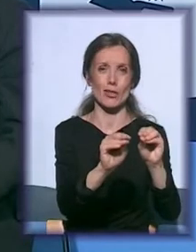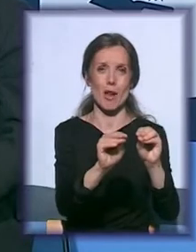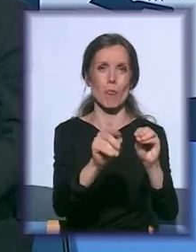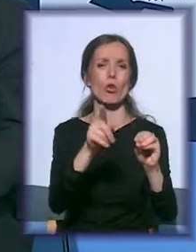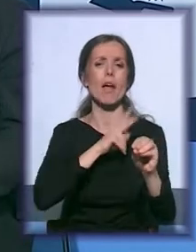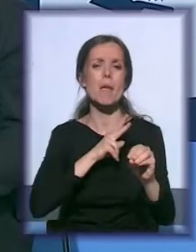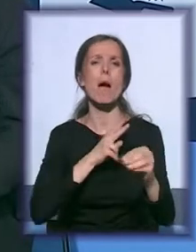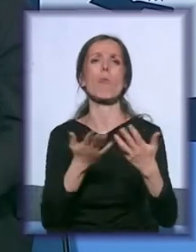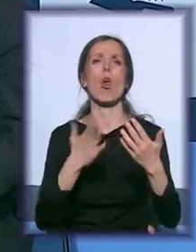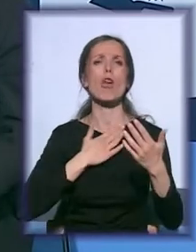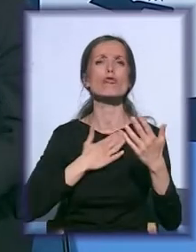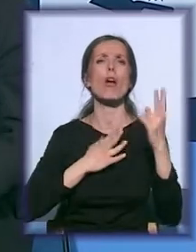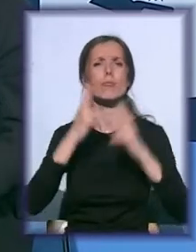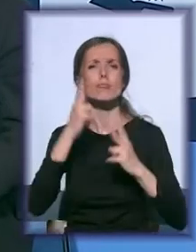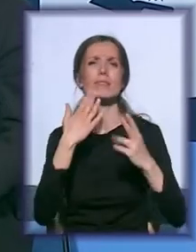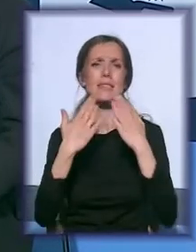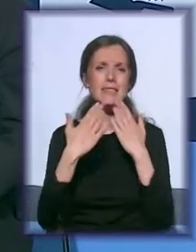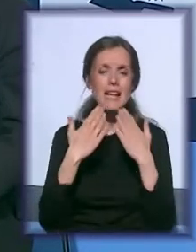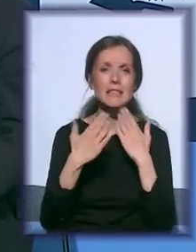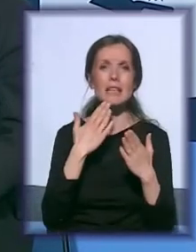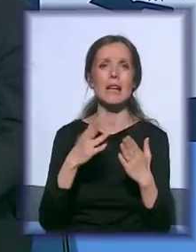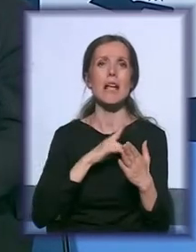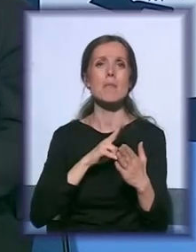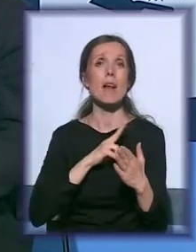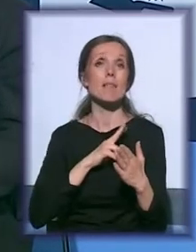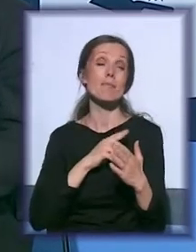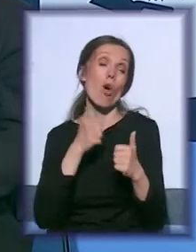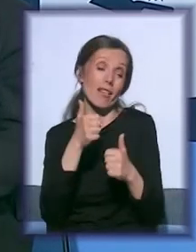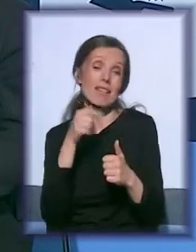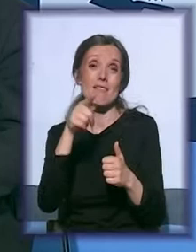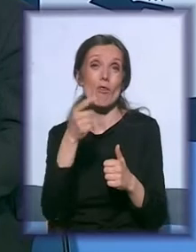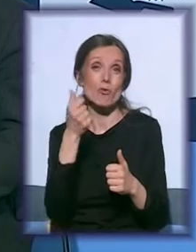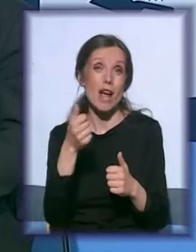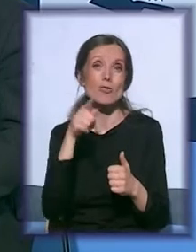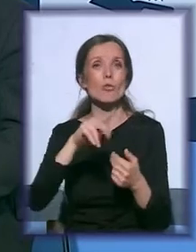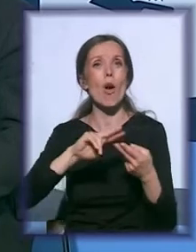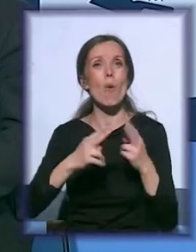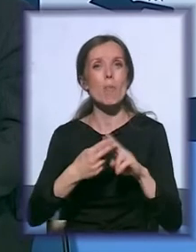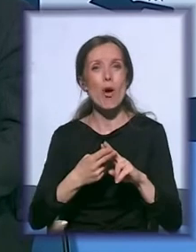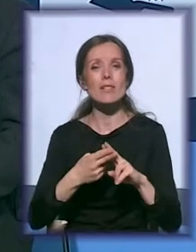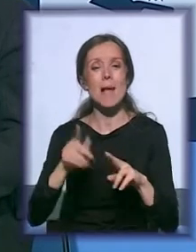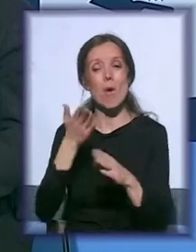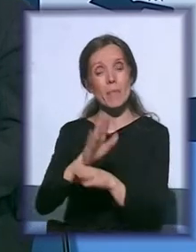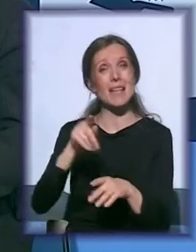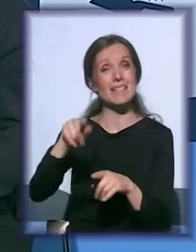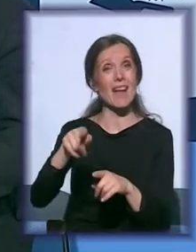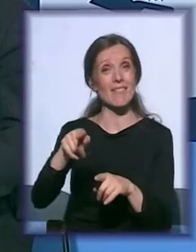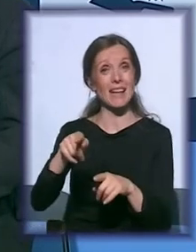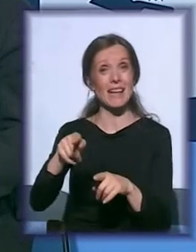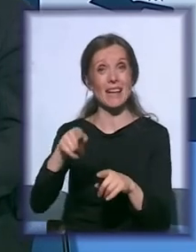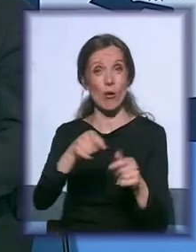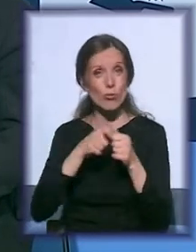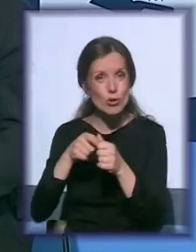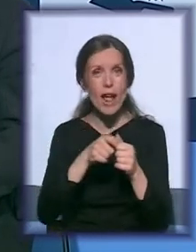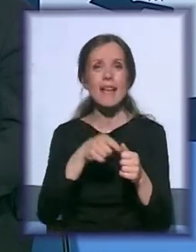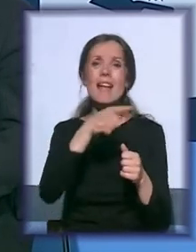debatne sastanke. Imali smo jedinstvenu šansu da upoznamo udruženje, predstavnik udruženja sa konkursima grada, konkursima opština,